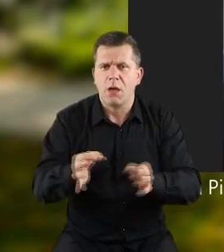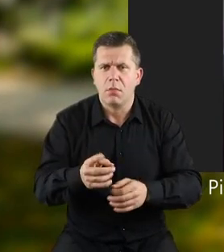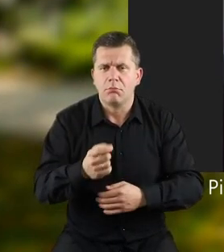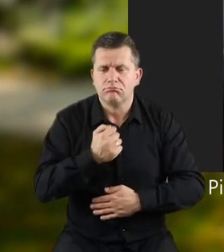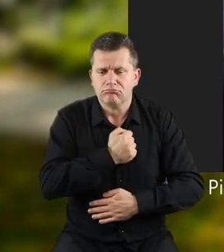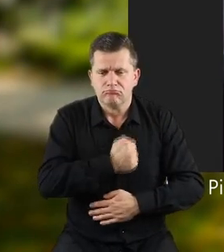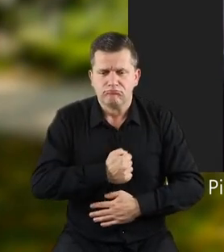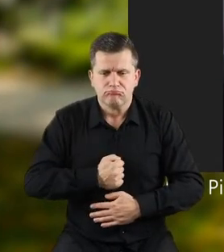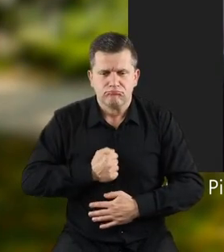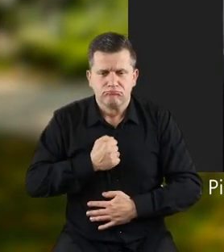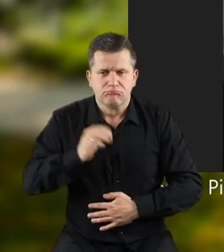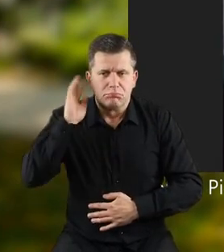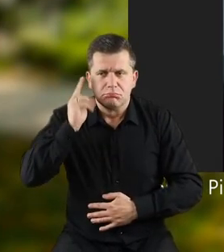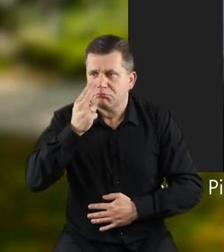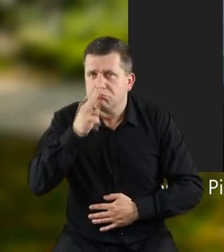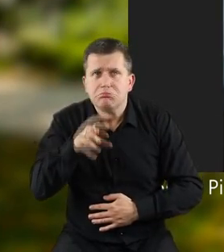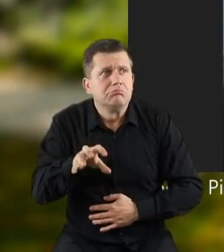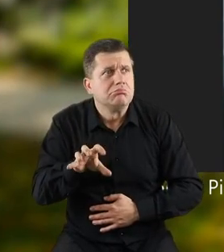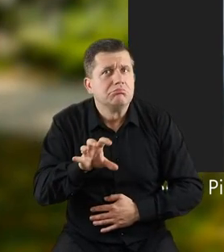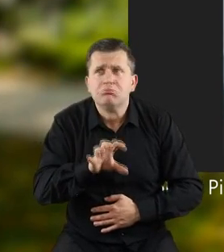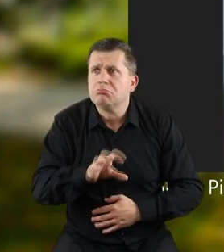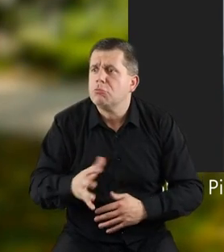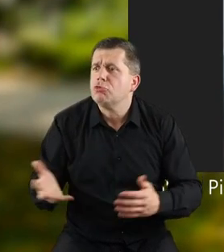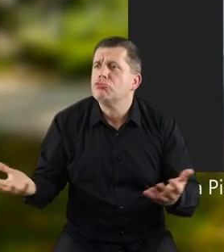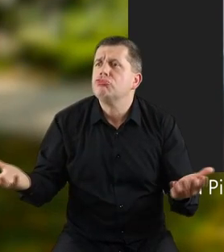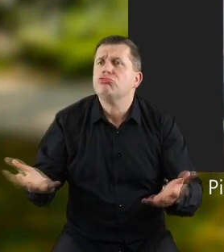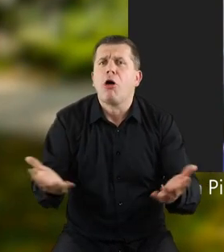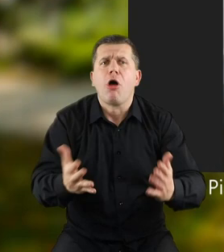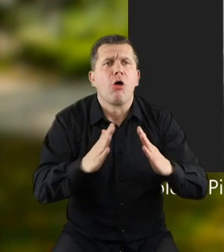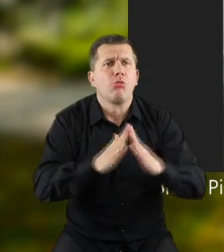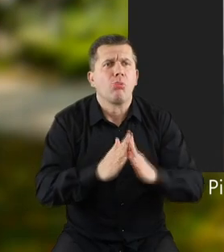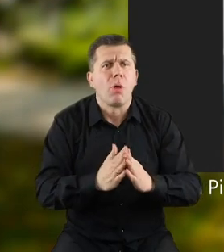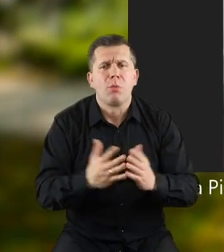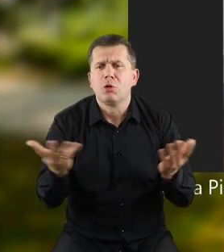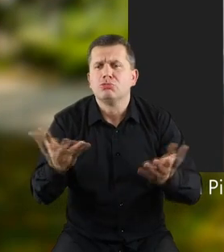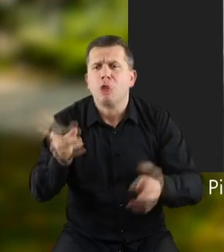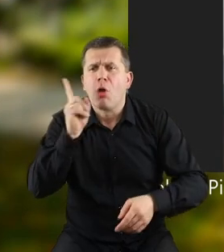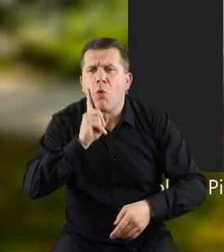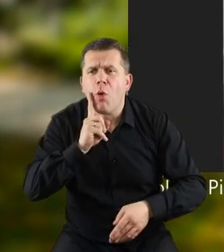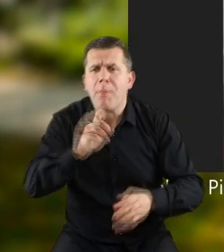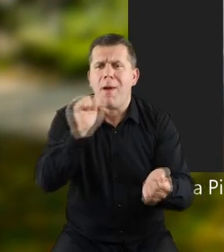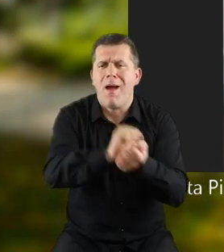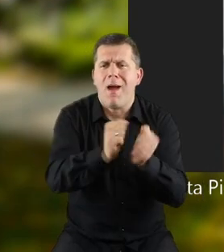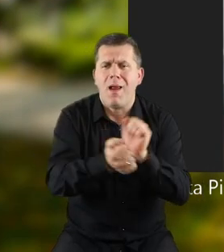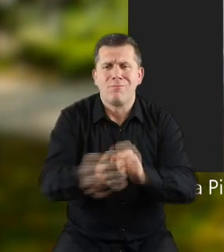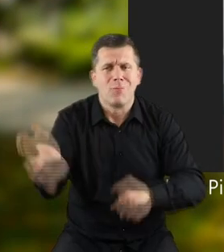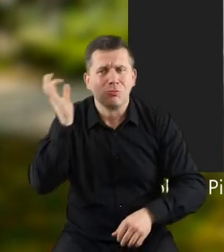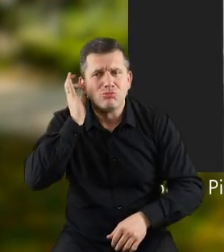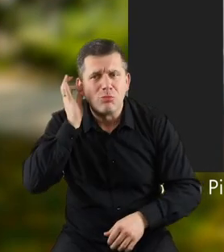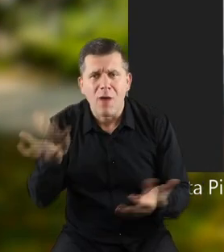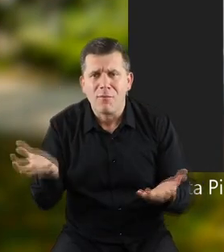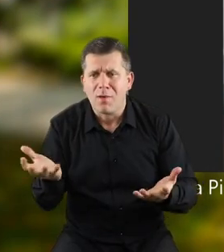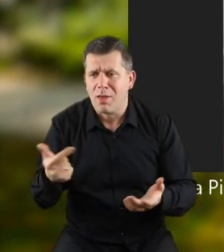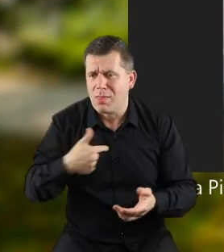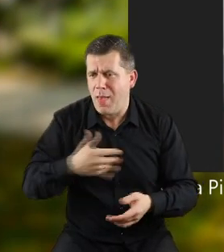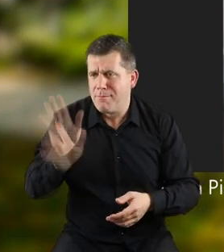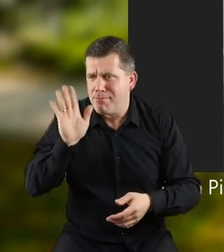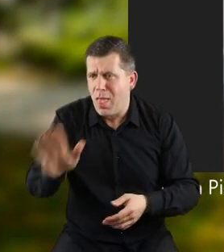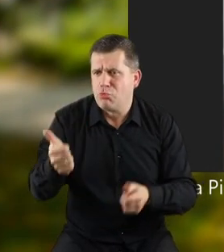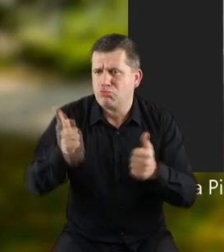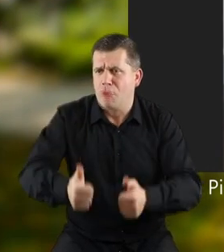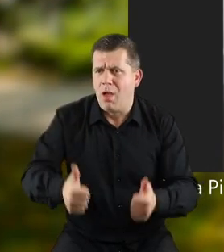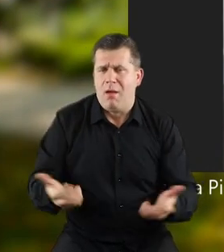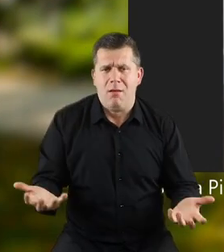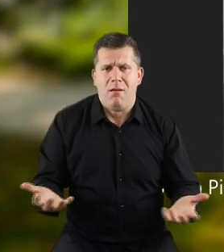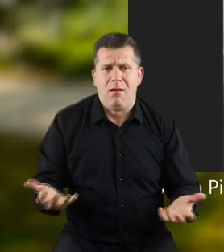O, tu smutny misio rozejrzał się i krzyknął, a gdzie są domy? Gdzie jest chłopiec albo dziewczynka, które tutaj na mnie